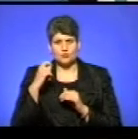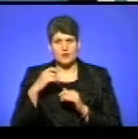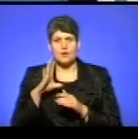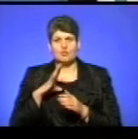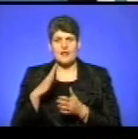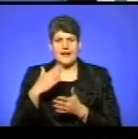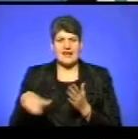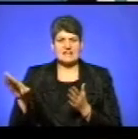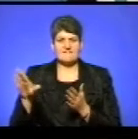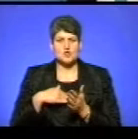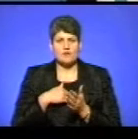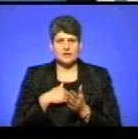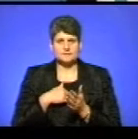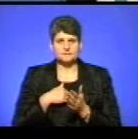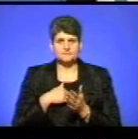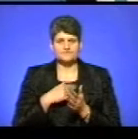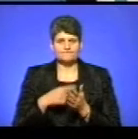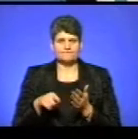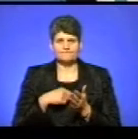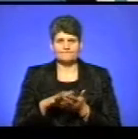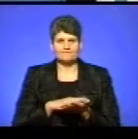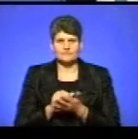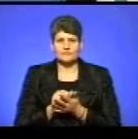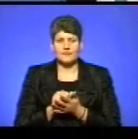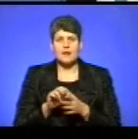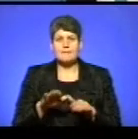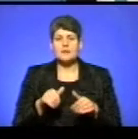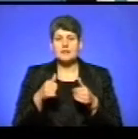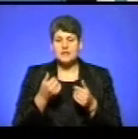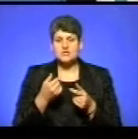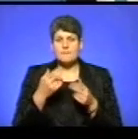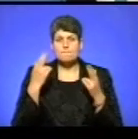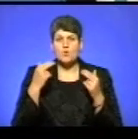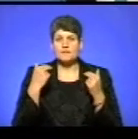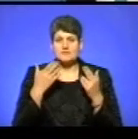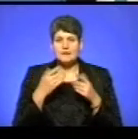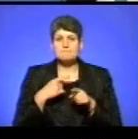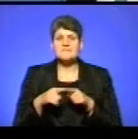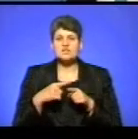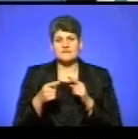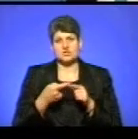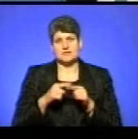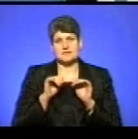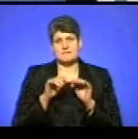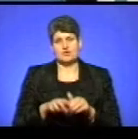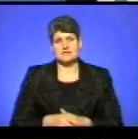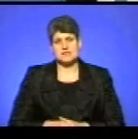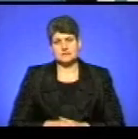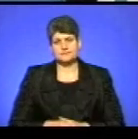ліквідована. І от передача монастиря, вона якби пришвидшила цей процес.